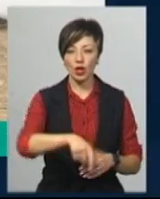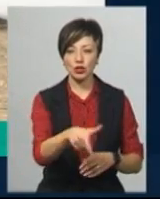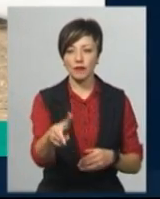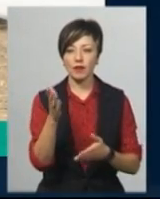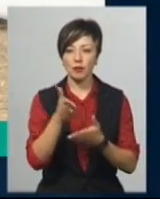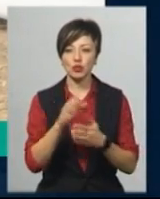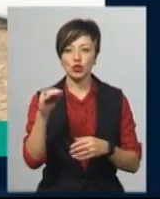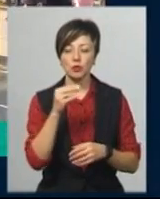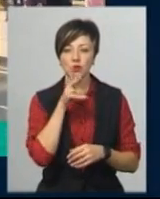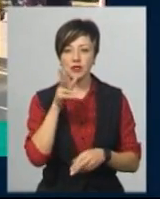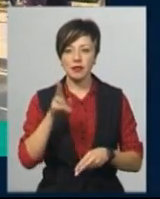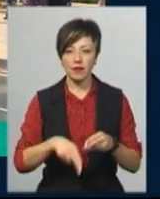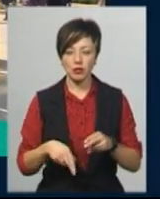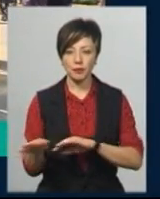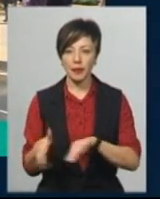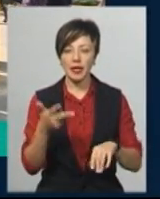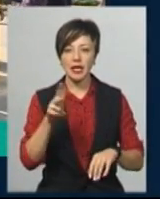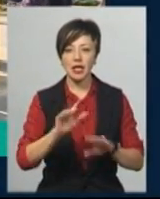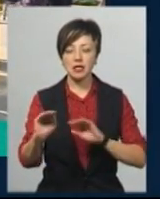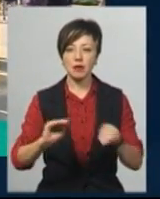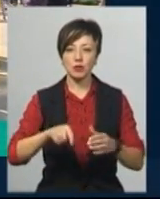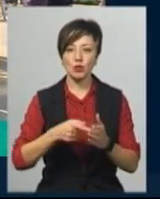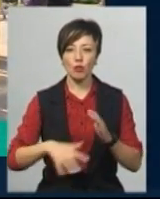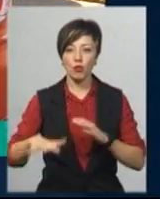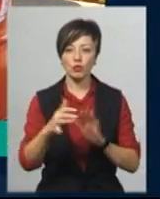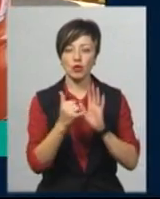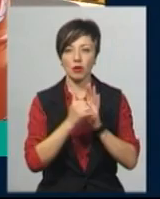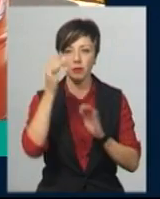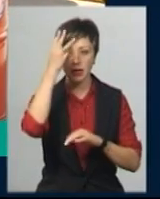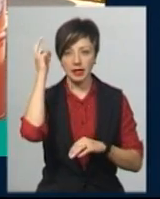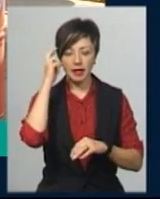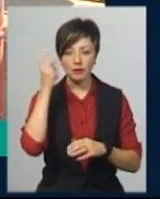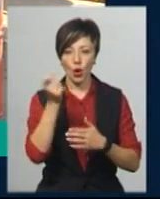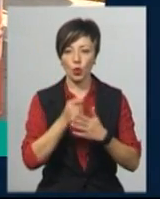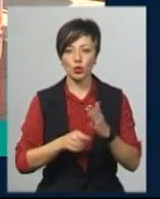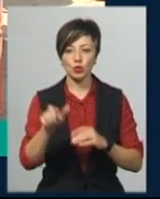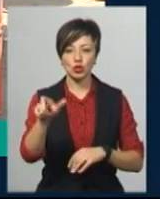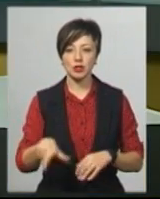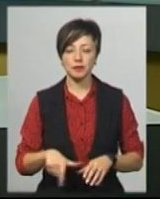Житомир-Чернівці завершені. Три інсталяції у міському просторі встановлює у Хмельницькому «Київський художник».